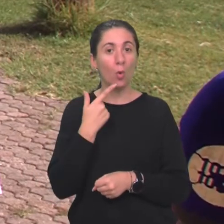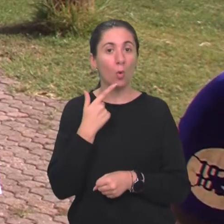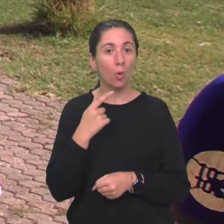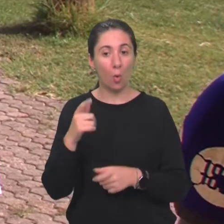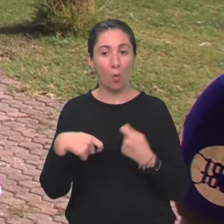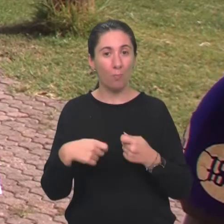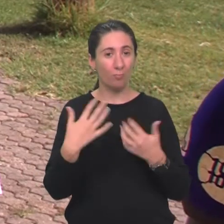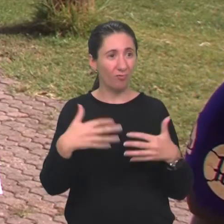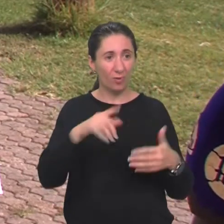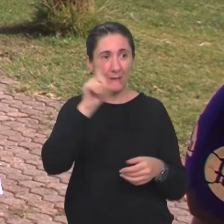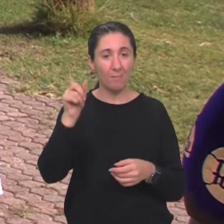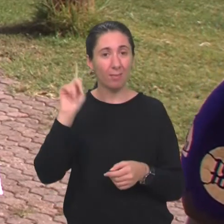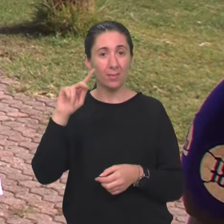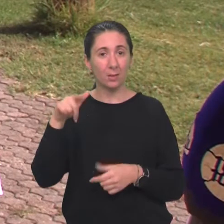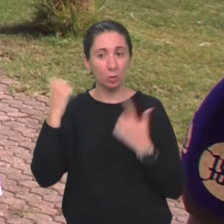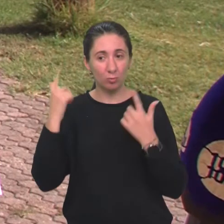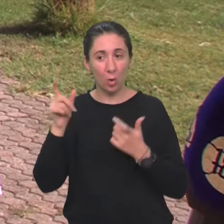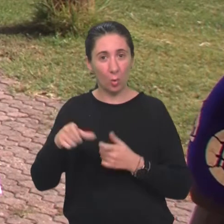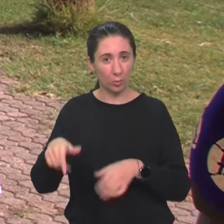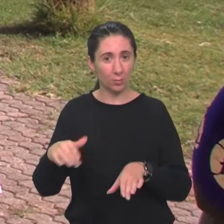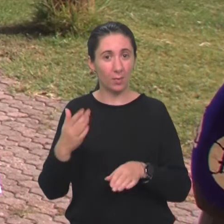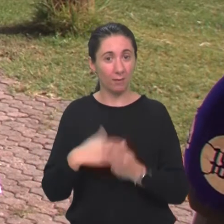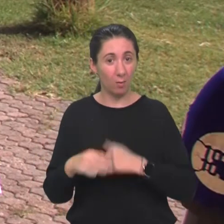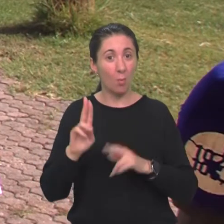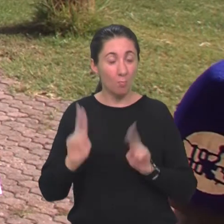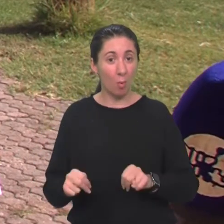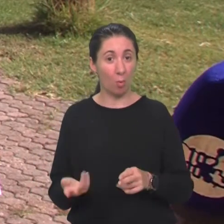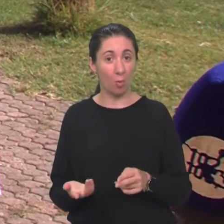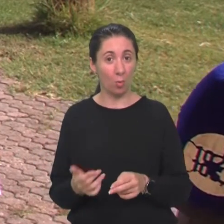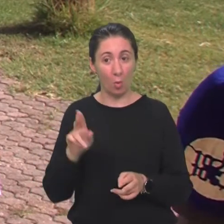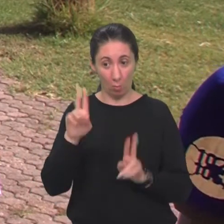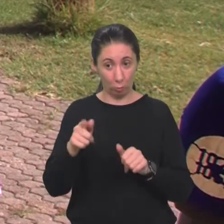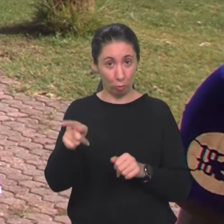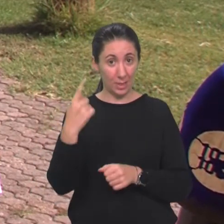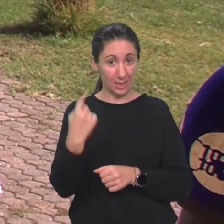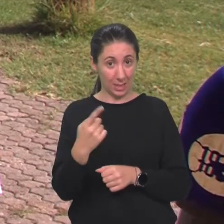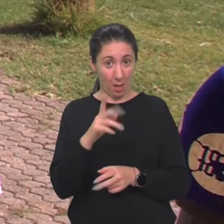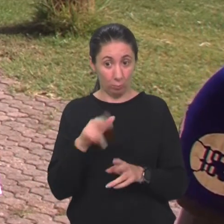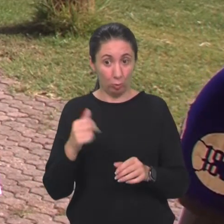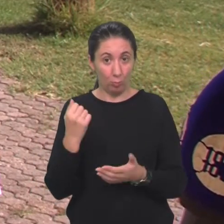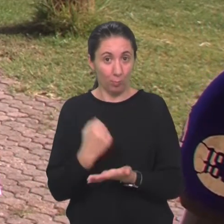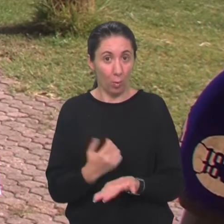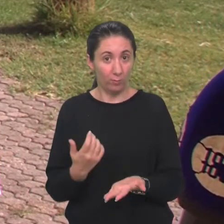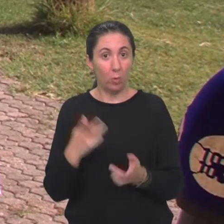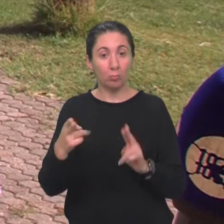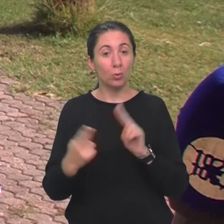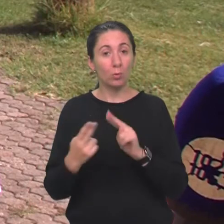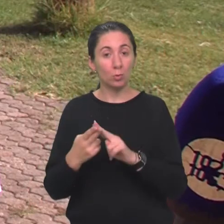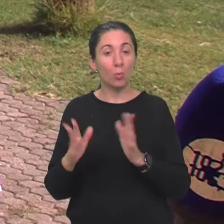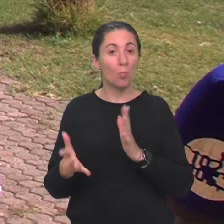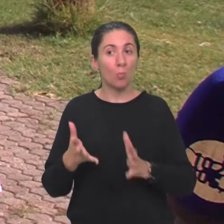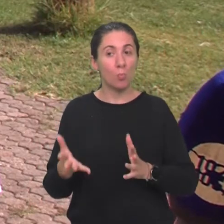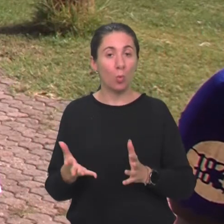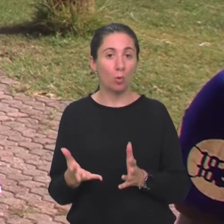zapravo poslodavci nisu svjesni da osobe sa invaliditetom mogu. Pa evo, može li ti sam potvrditi koliko si se puta susreo